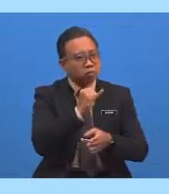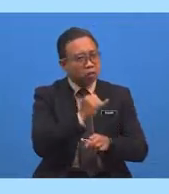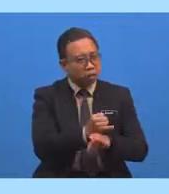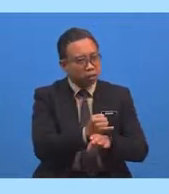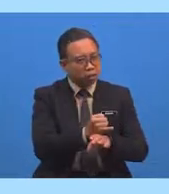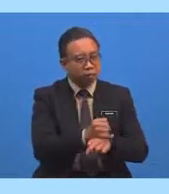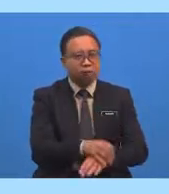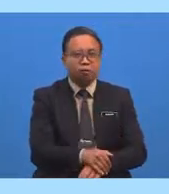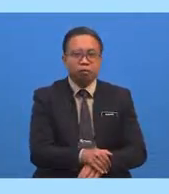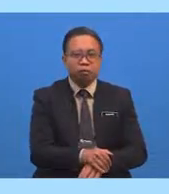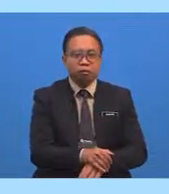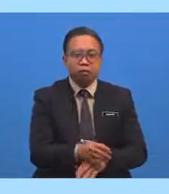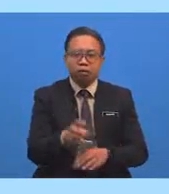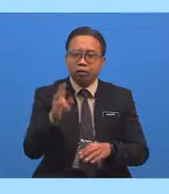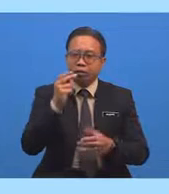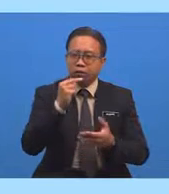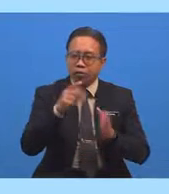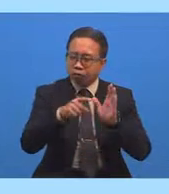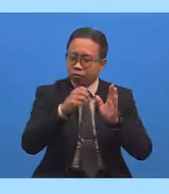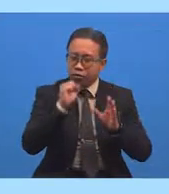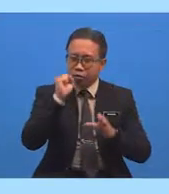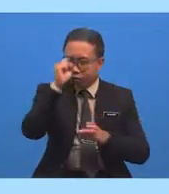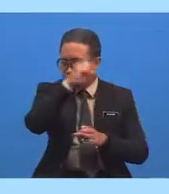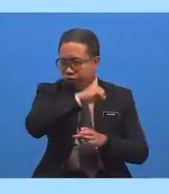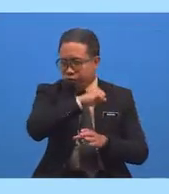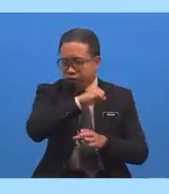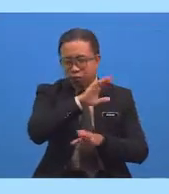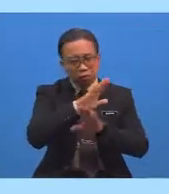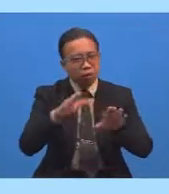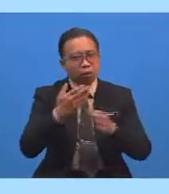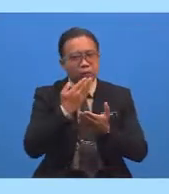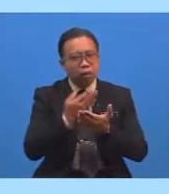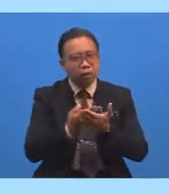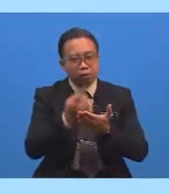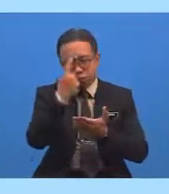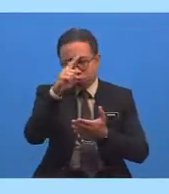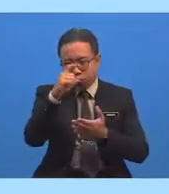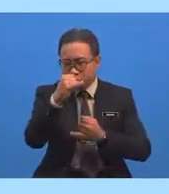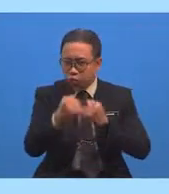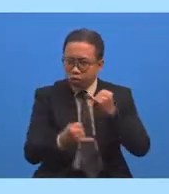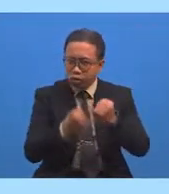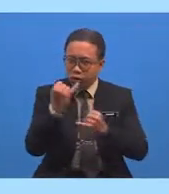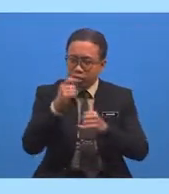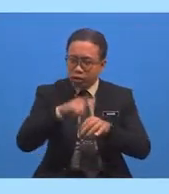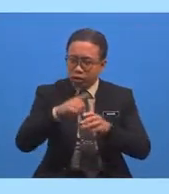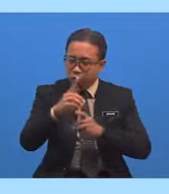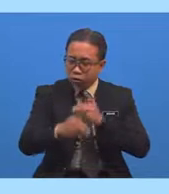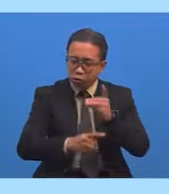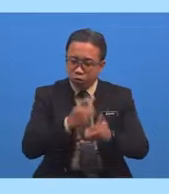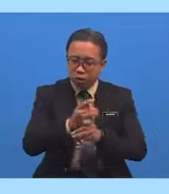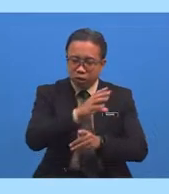sifat-sifat negatif Di dunia Untuk kejayaan duniawi dan